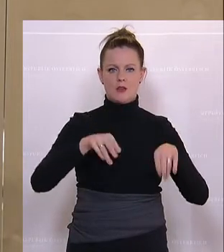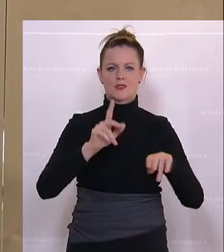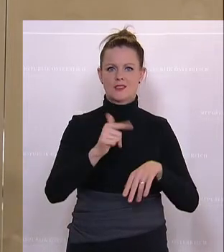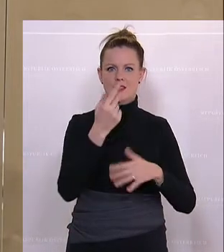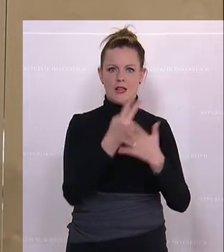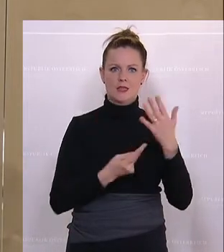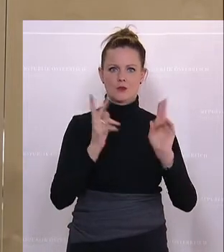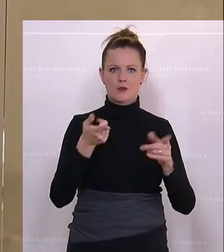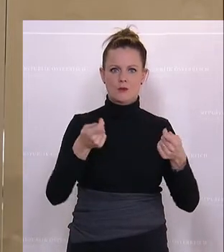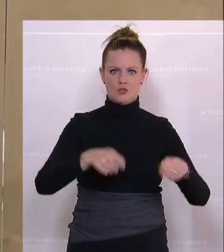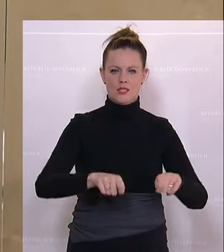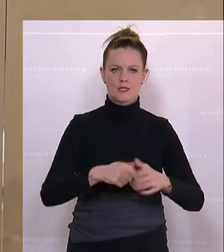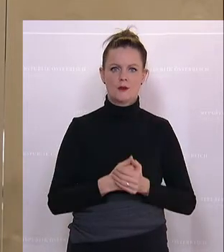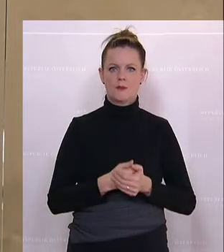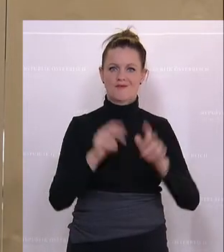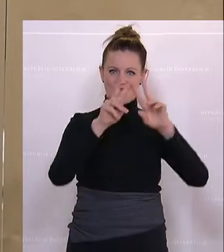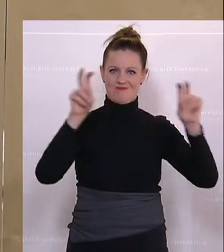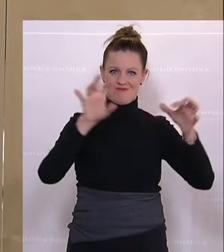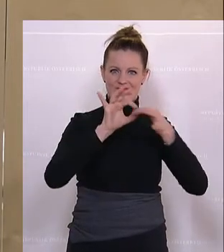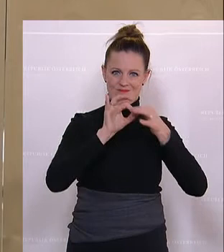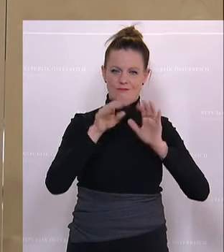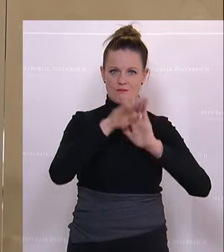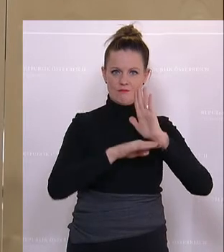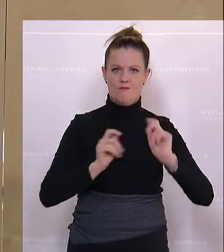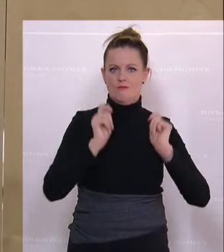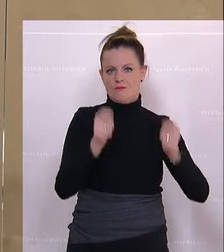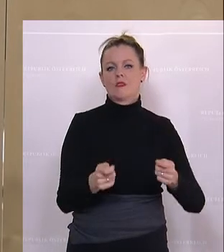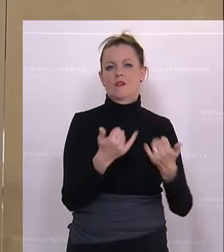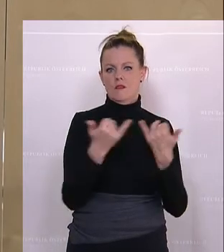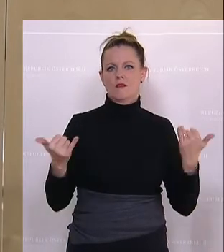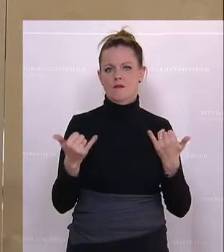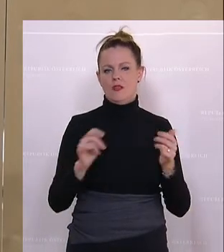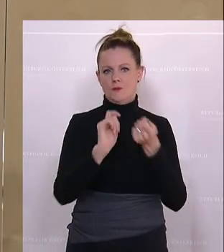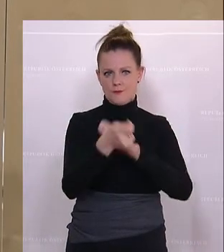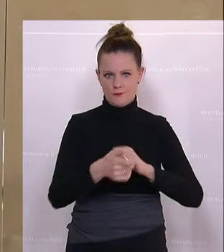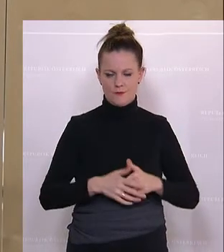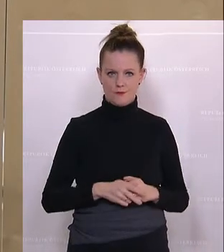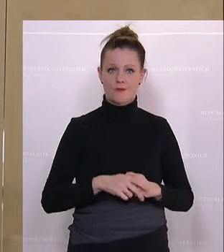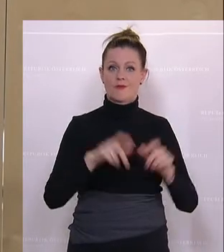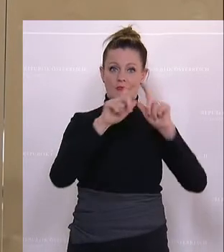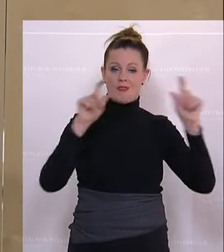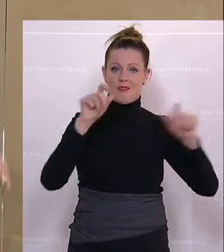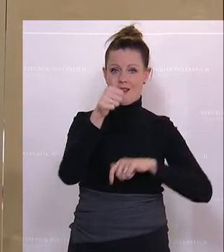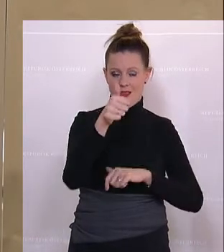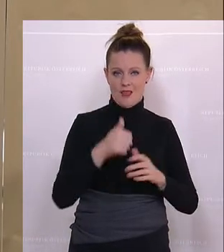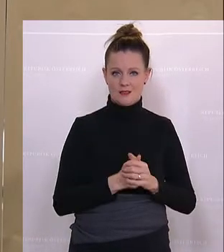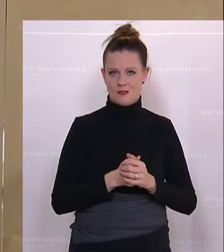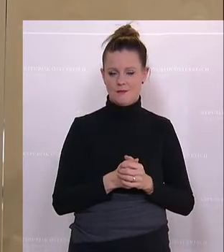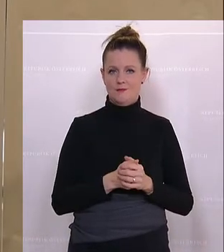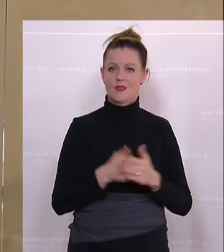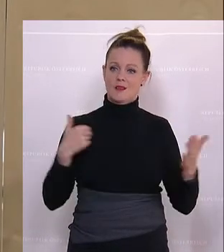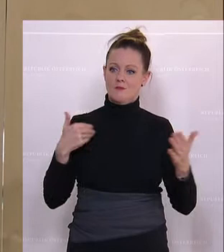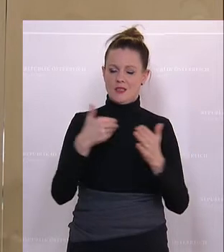in zweiter Lesung beschließen, der im Titel bezeichnete Gesetzesantrag wird wie folgt geändert. Im Artikel 1 wird die